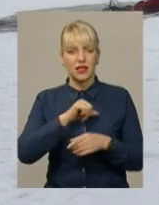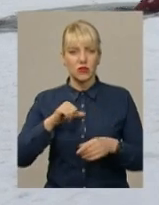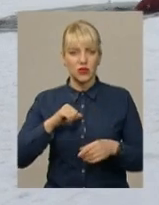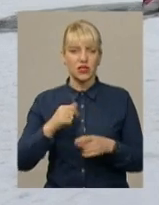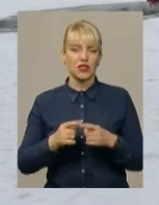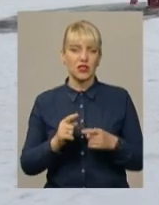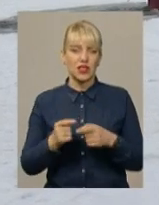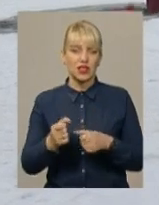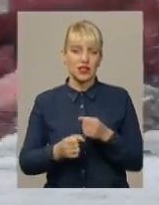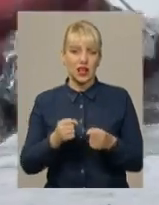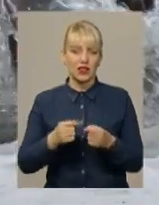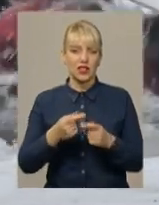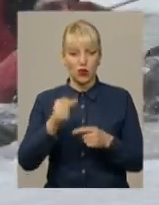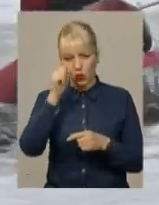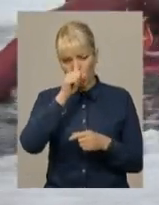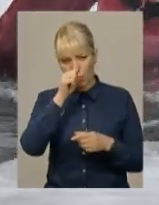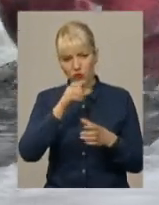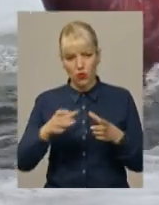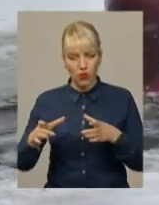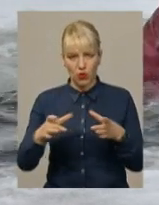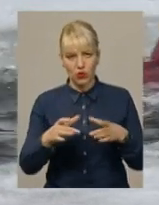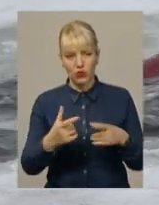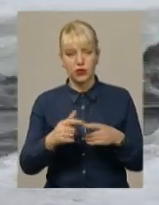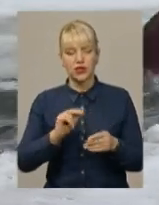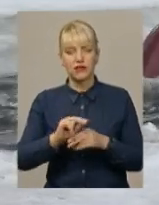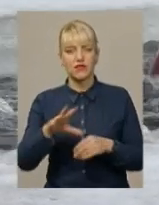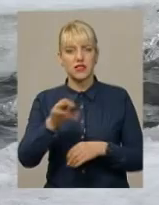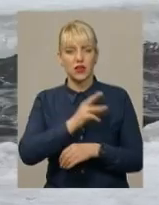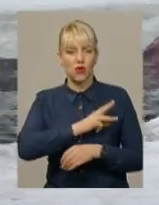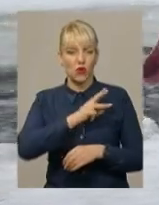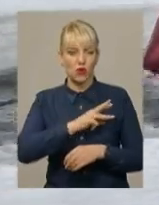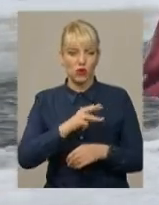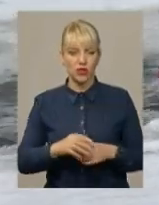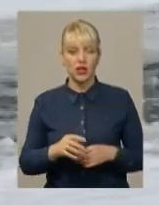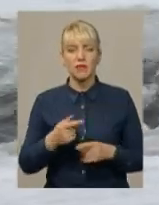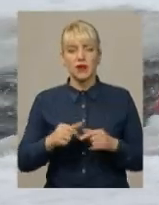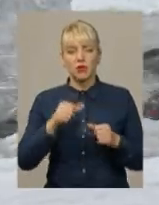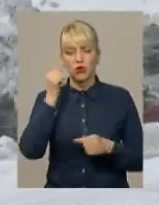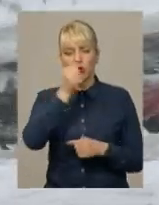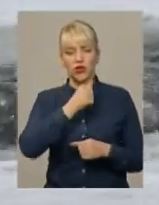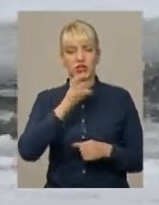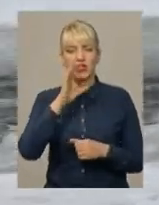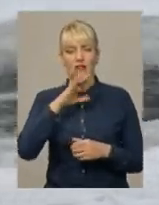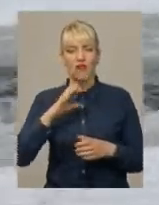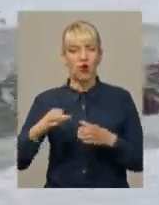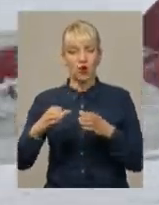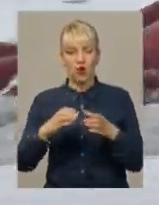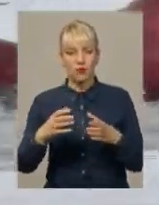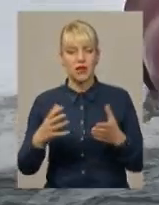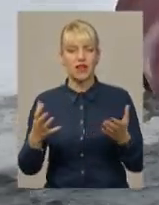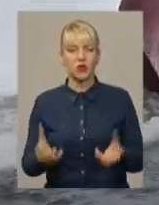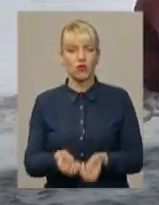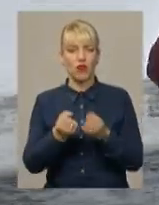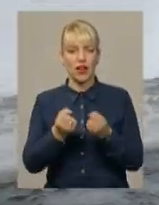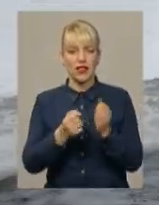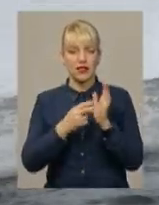охочих. За словами заступника начальника групи водолазно-рятувальних робіт Олександра Борисенка, минулоріч на водоймах області врятували 17 краян.